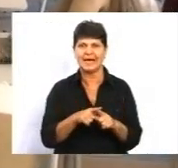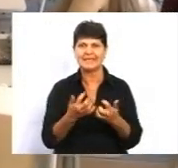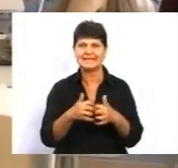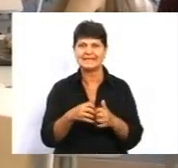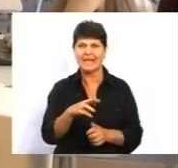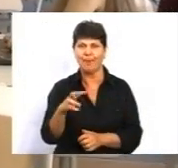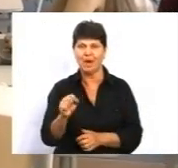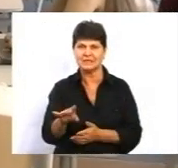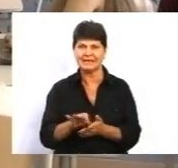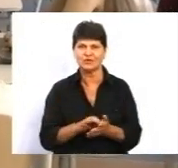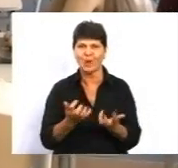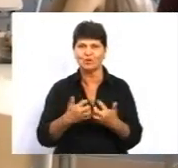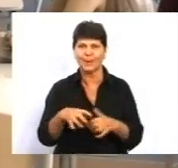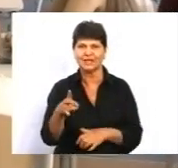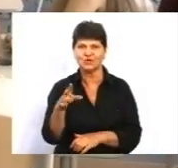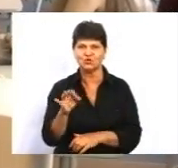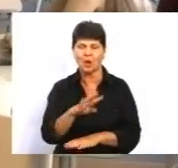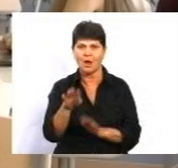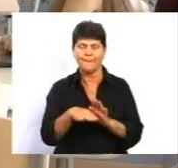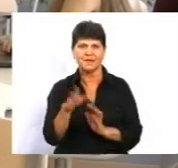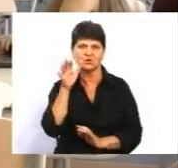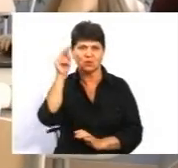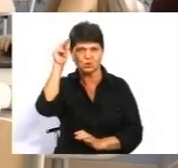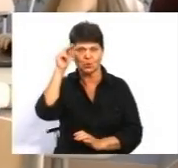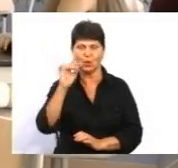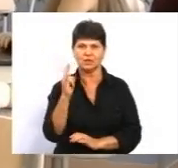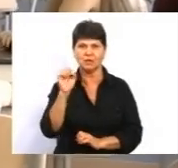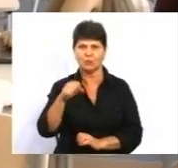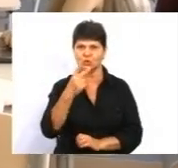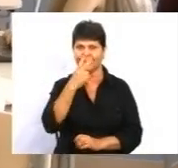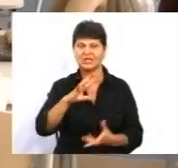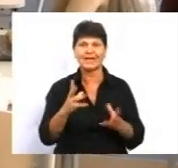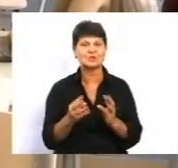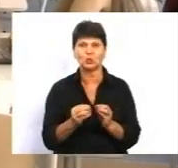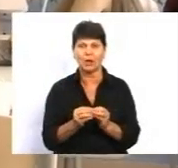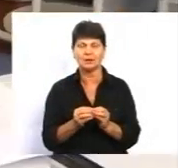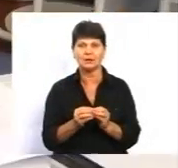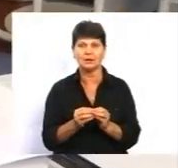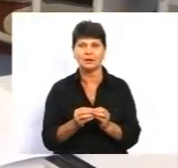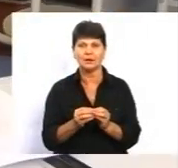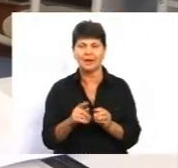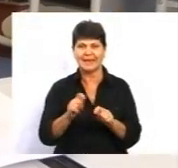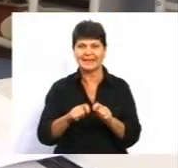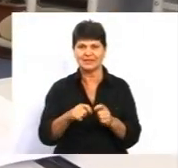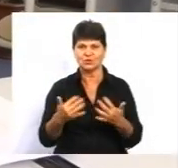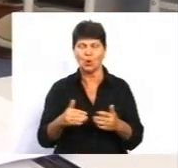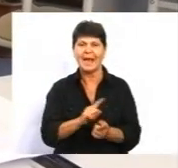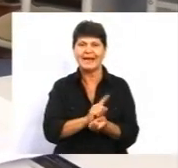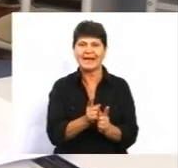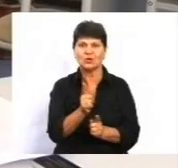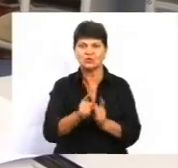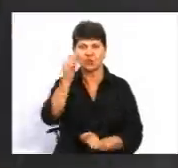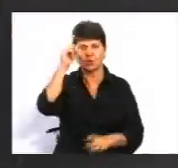зразу, автоматично, під час уроку дитина може знати результат проходження тесту. Реконструкцію нової школи в